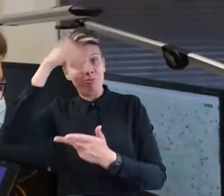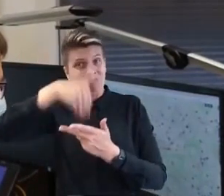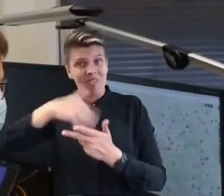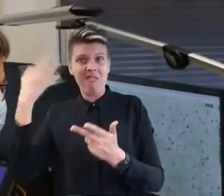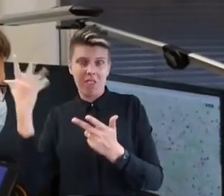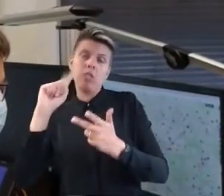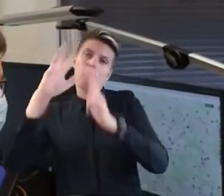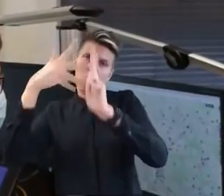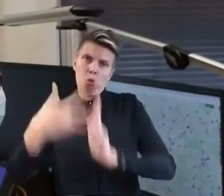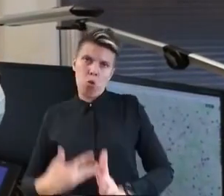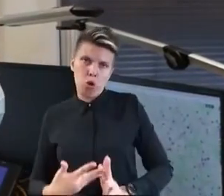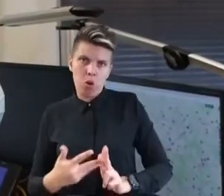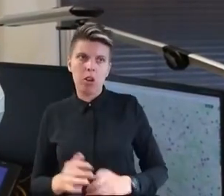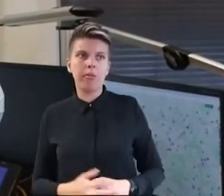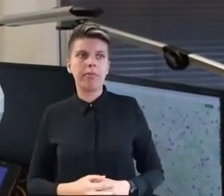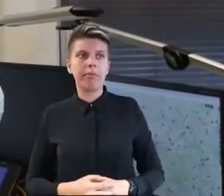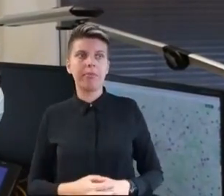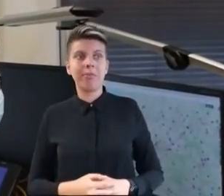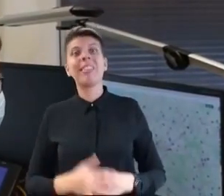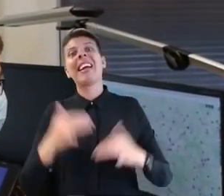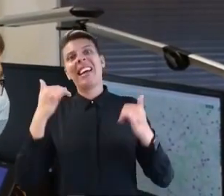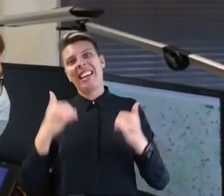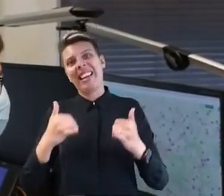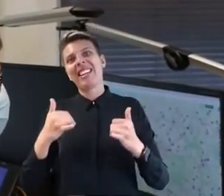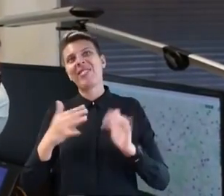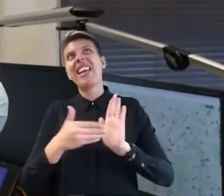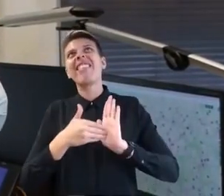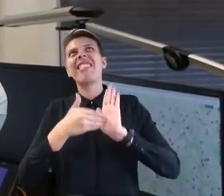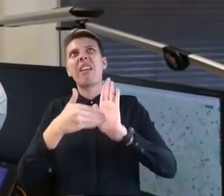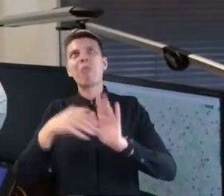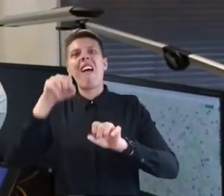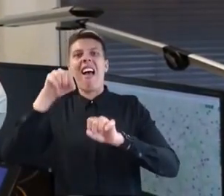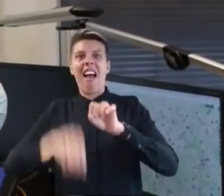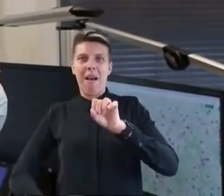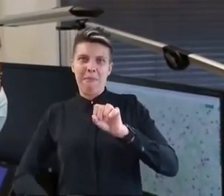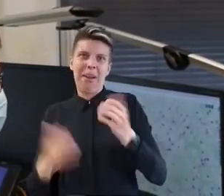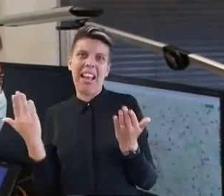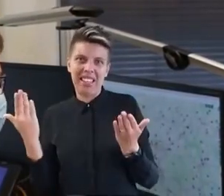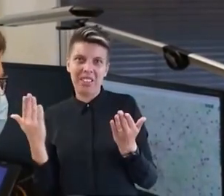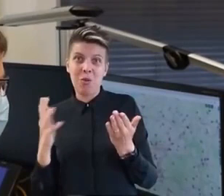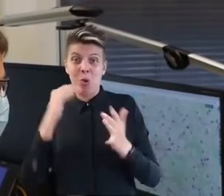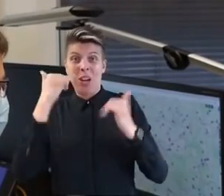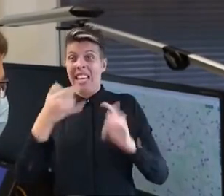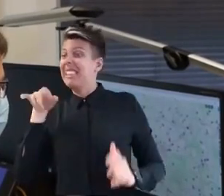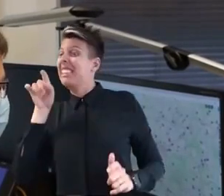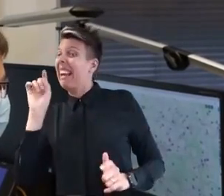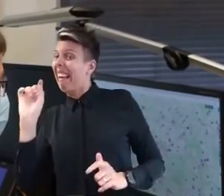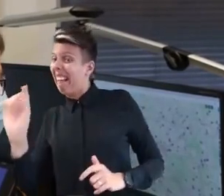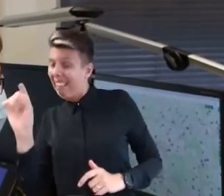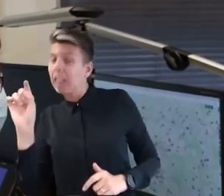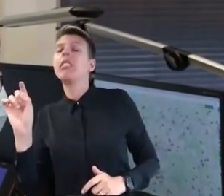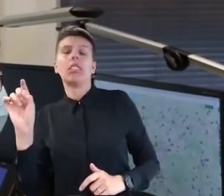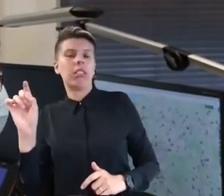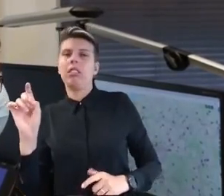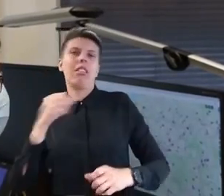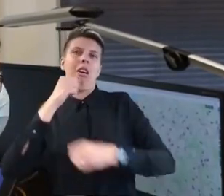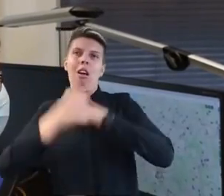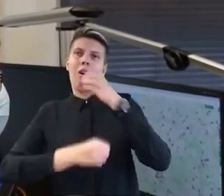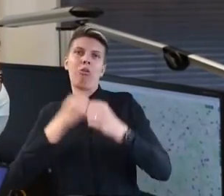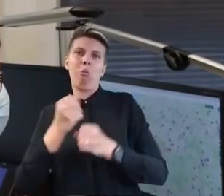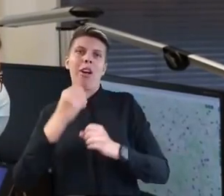Hier würden wir jetzt mit der Demonstration abbrechen. Denn der nächste Schritt wäre tatsächlich die Versendung in die Warnkanäle